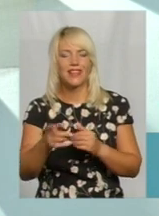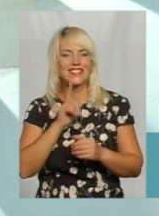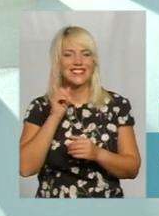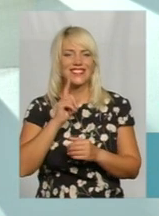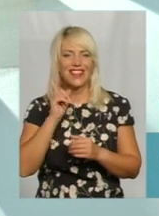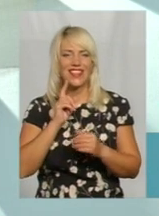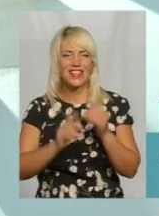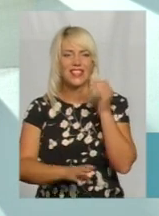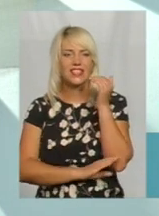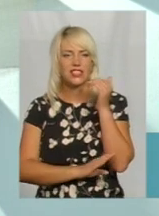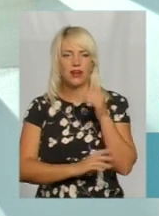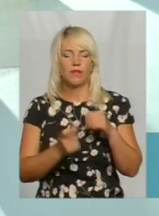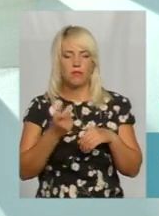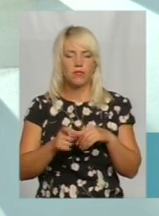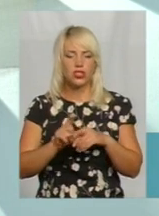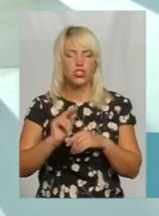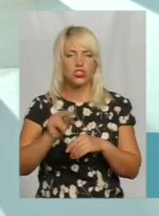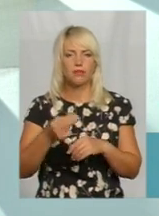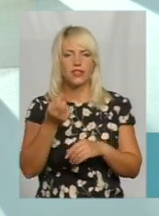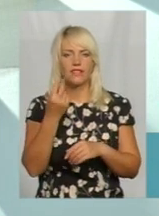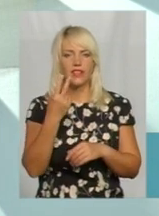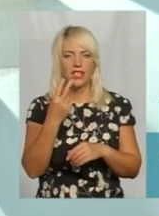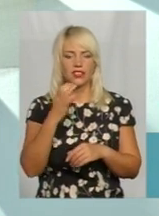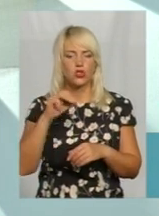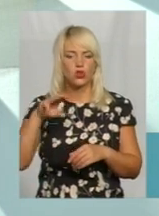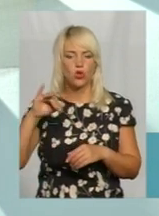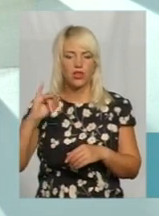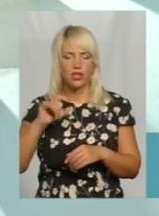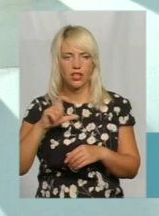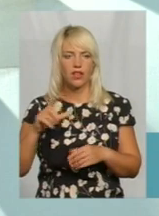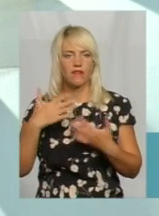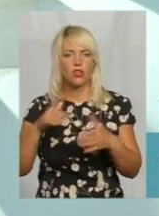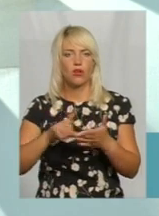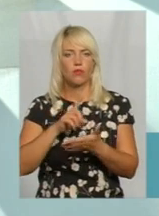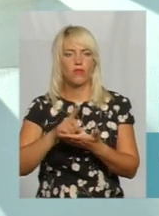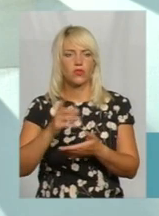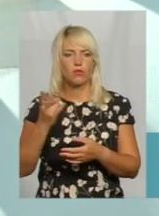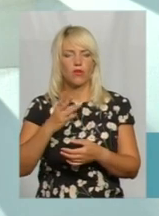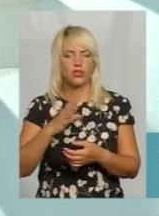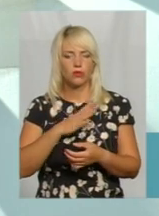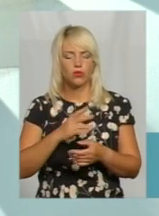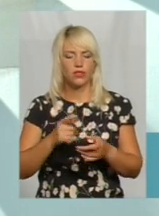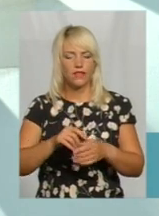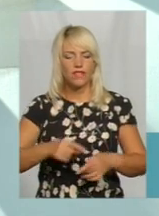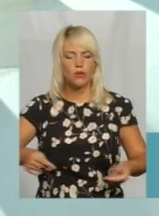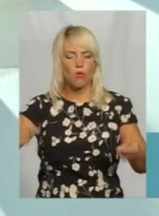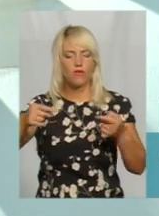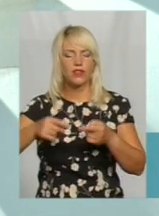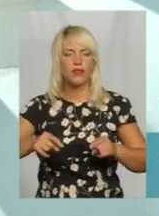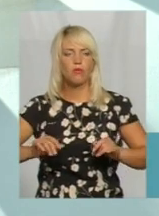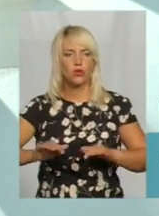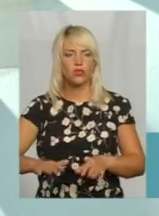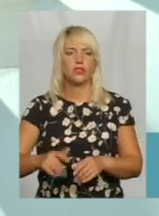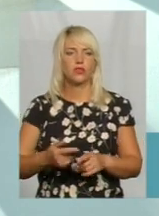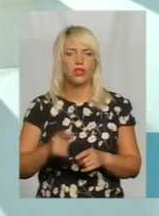більше, там, мені здається, чи 12, чи 16 сотих. Вже обов'язково має бути там відповідна процедура, а в ті процедури обов'язково